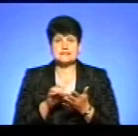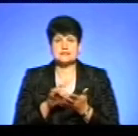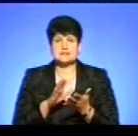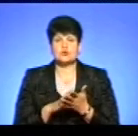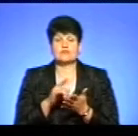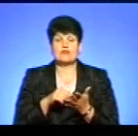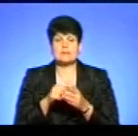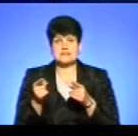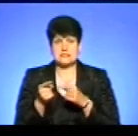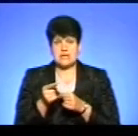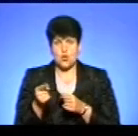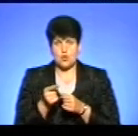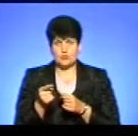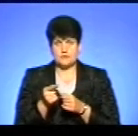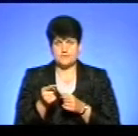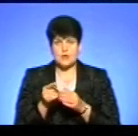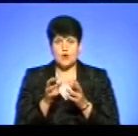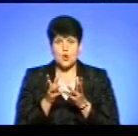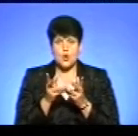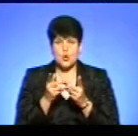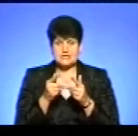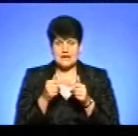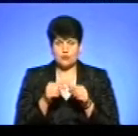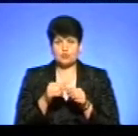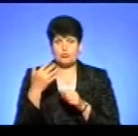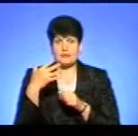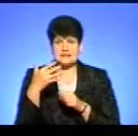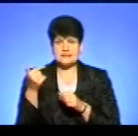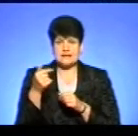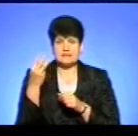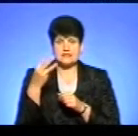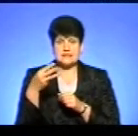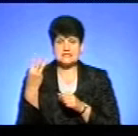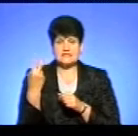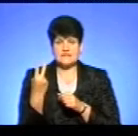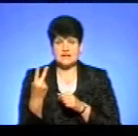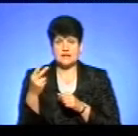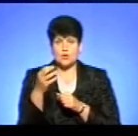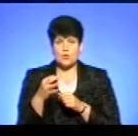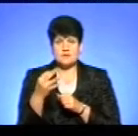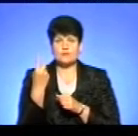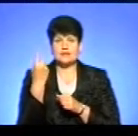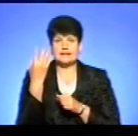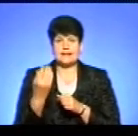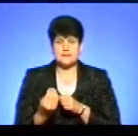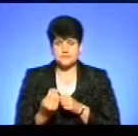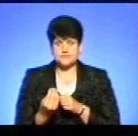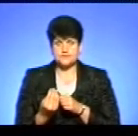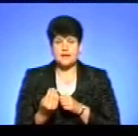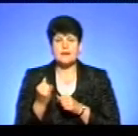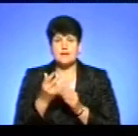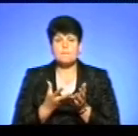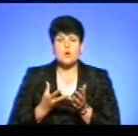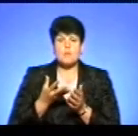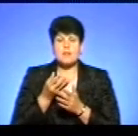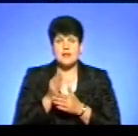у місті Тернополі, з розрахунку 50 гривень 32 копійки в день. І проплата буде